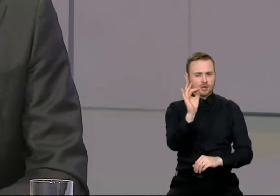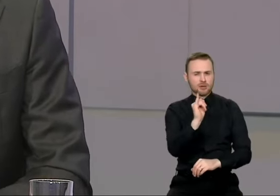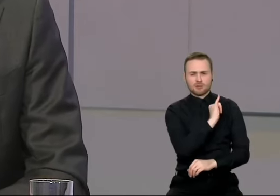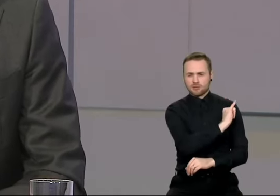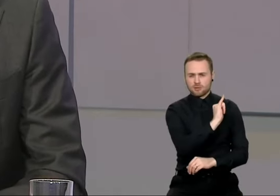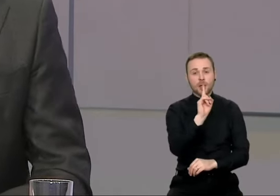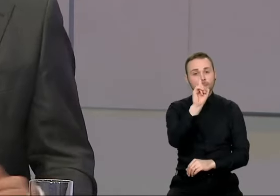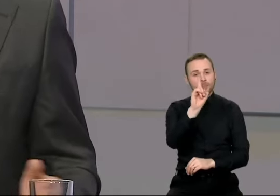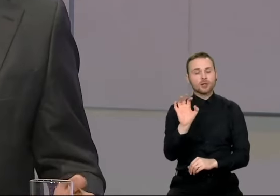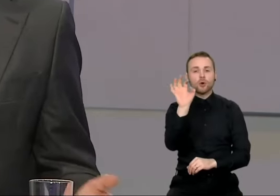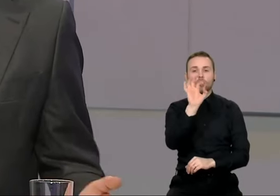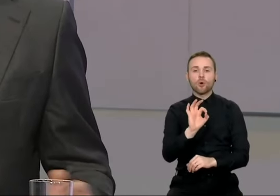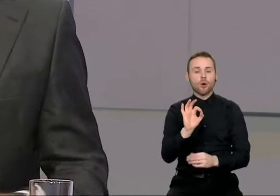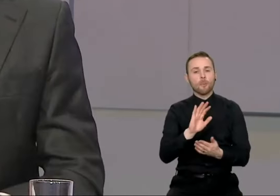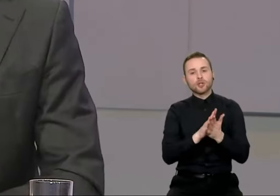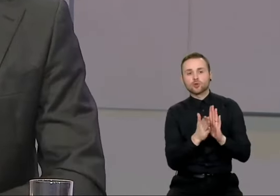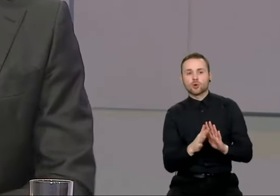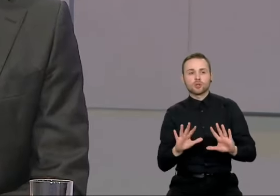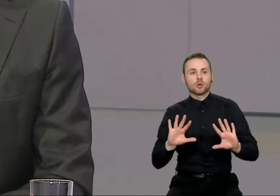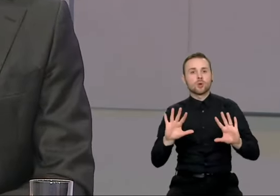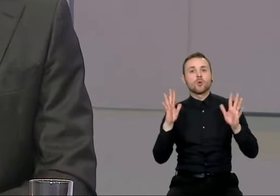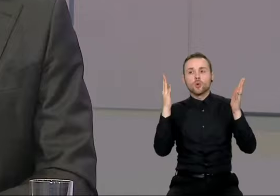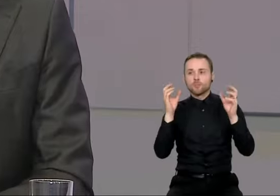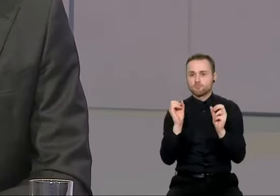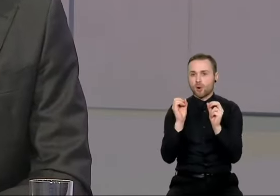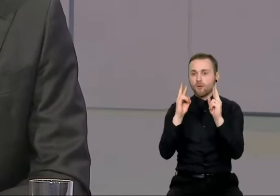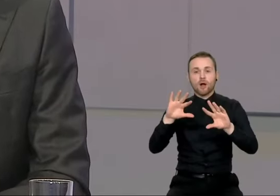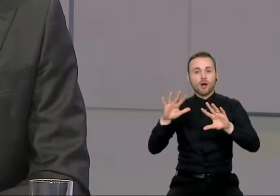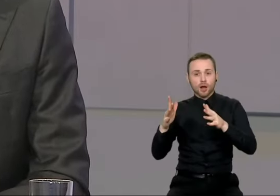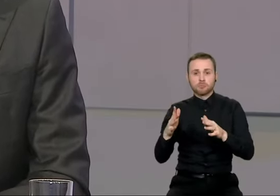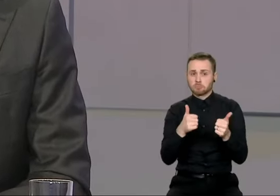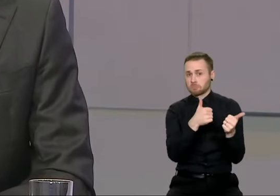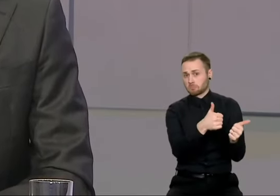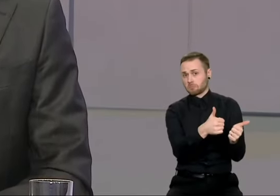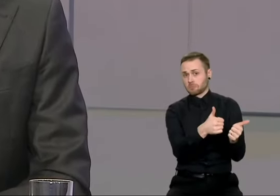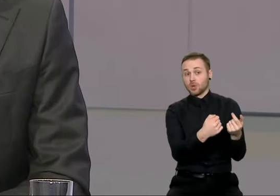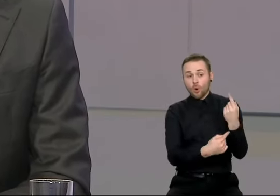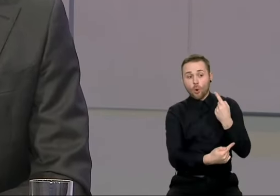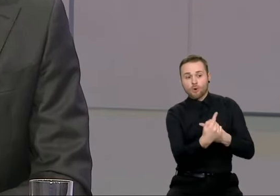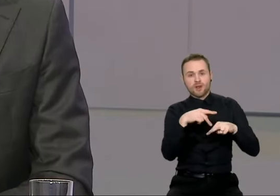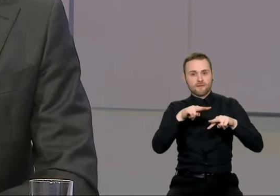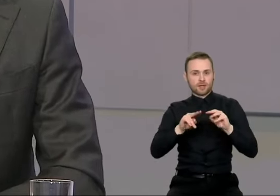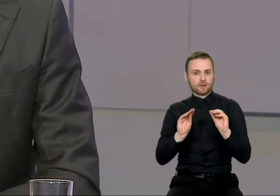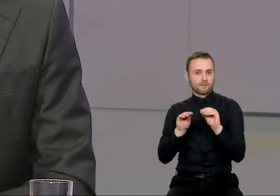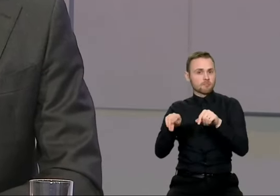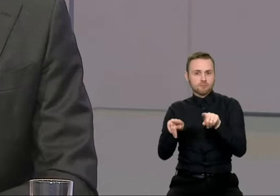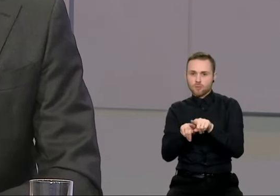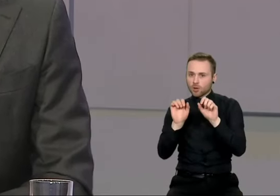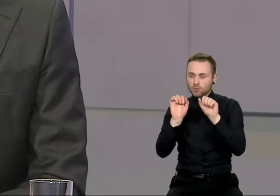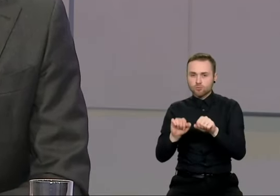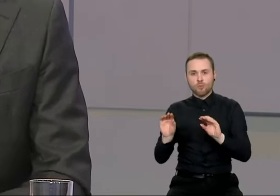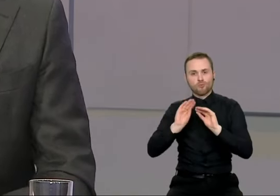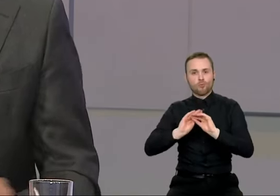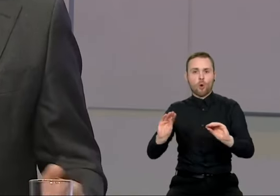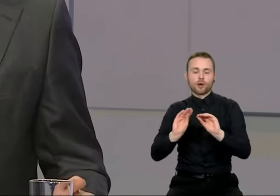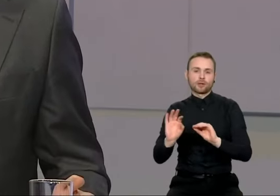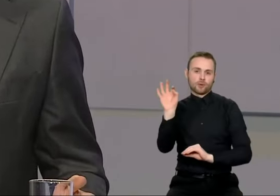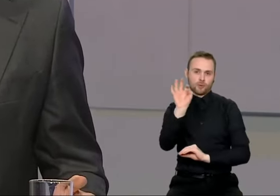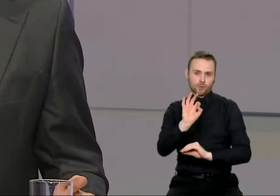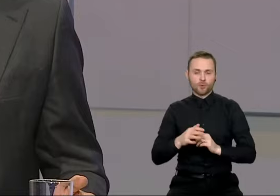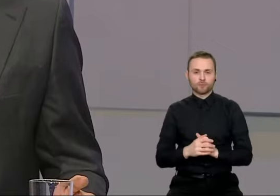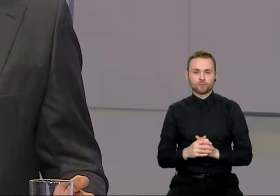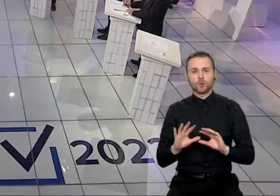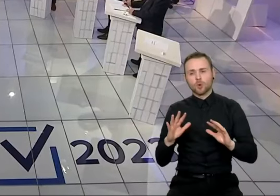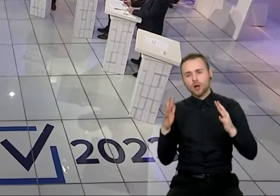bet pasirengimas civiliniai saugai buvo, aš pats prisimenu ir dalyvaudau. Taip, kad reikia grįžti prie tų dalykų. Ir karo atveju, ir atominio įvykių atveju,